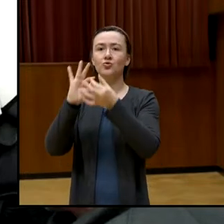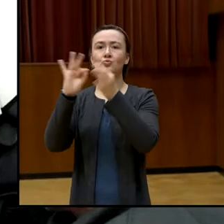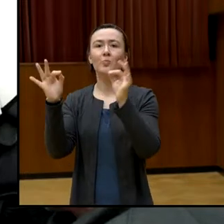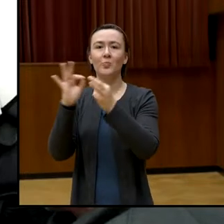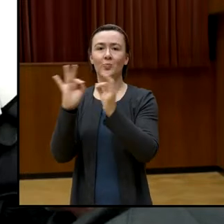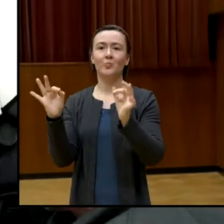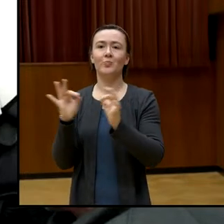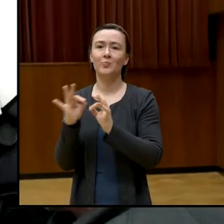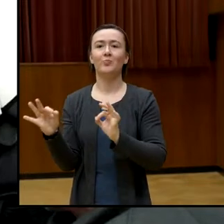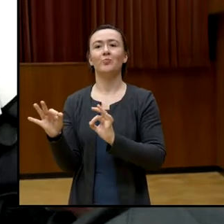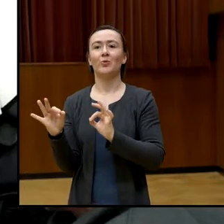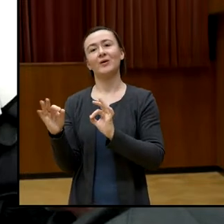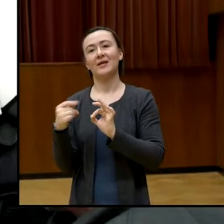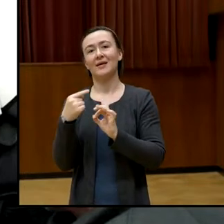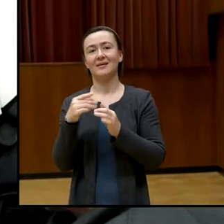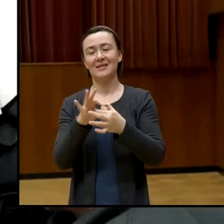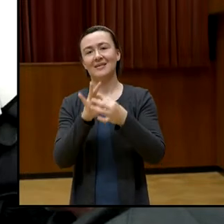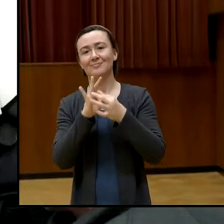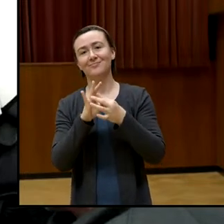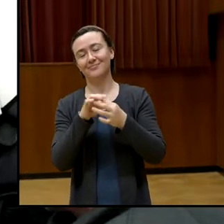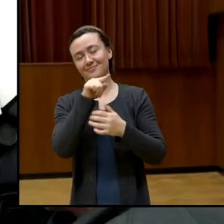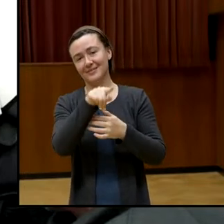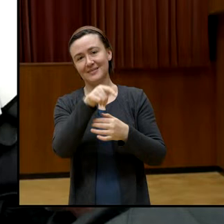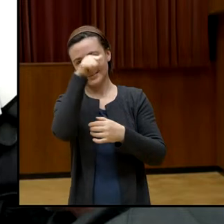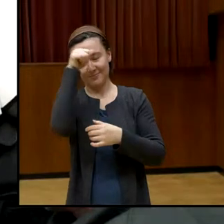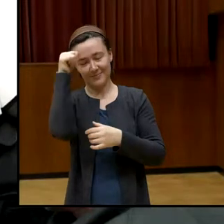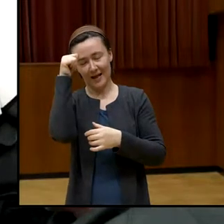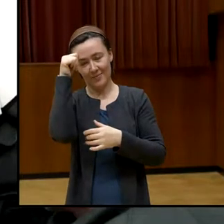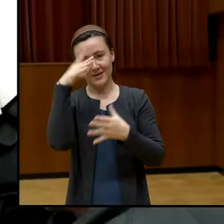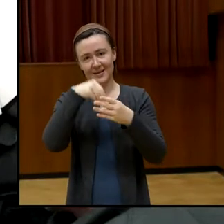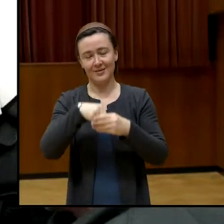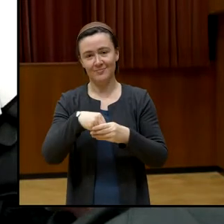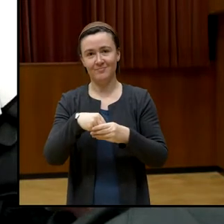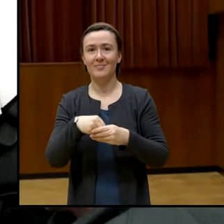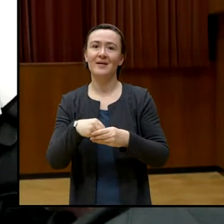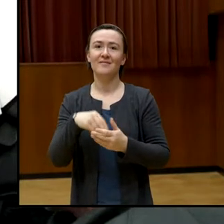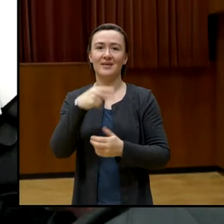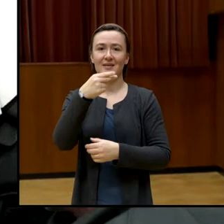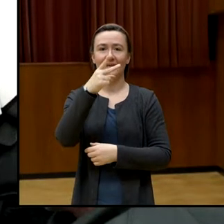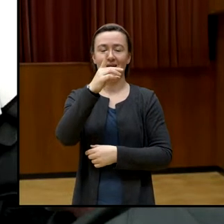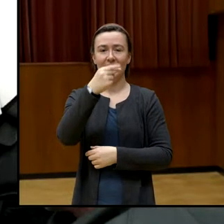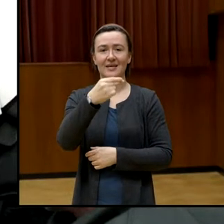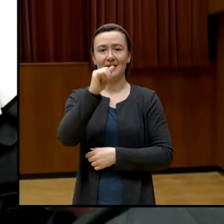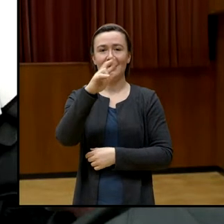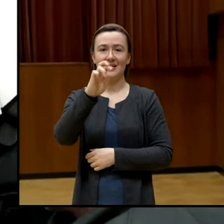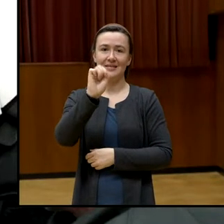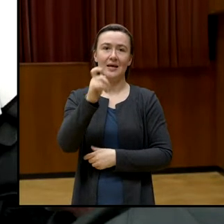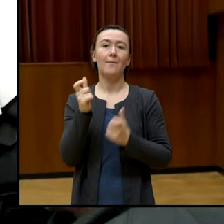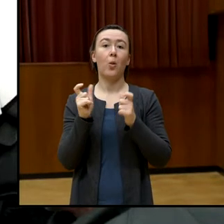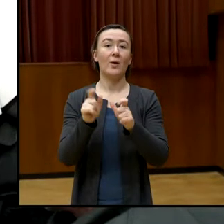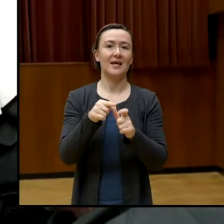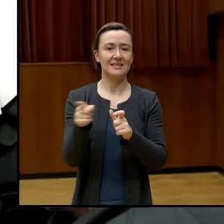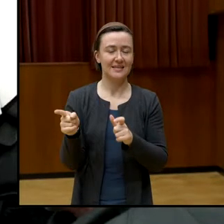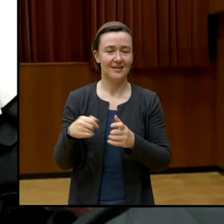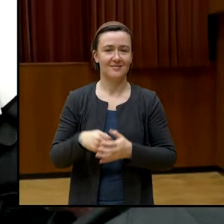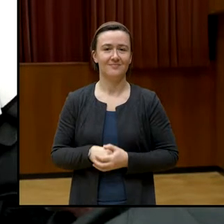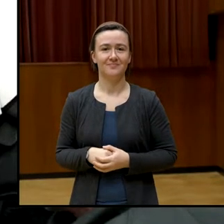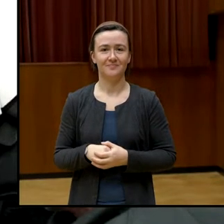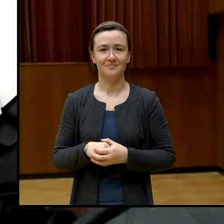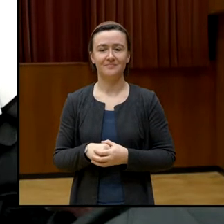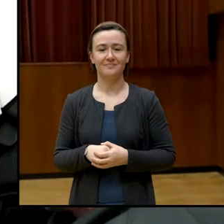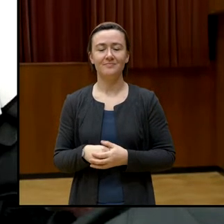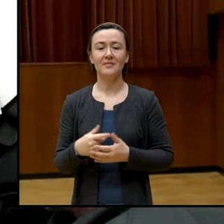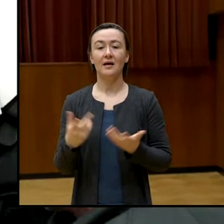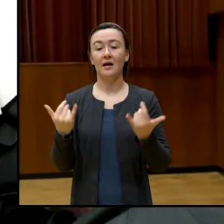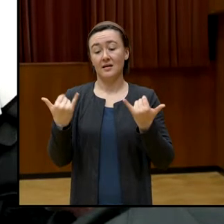Thierse, Blockierse hieß es damals. Vor dem Hintergrund des Wahljahres in Österreich, aber auch den